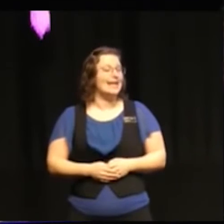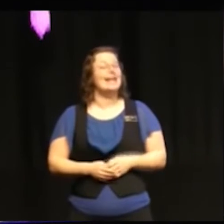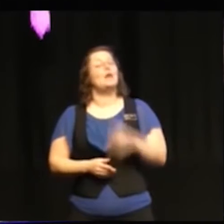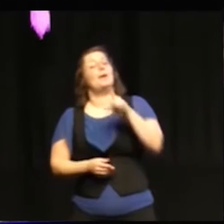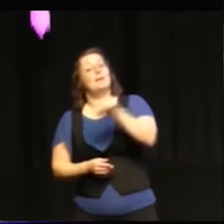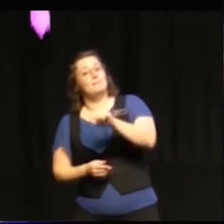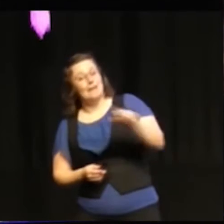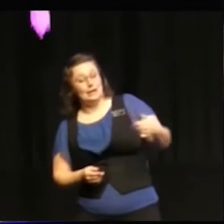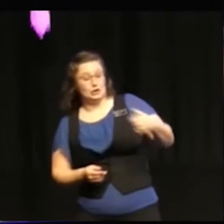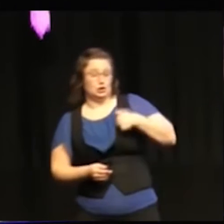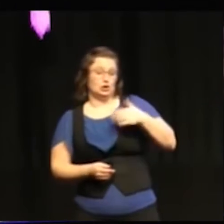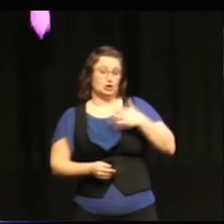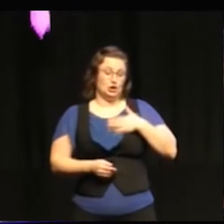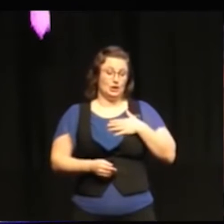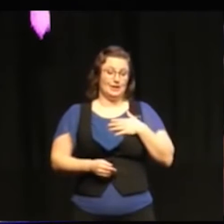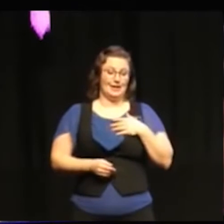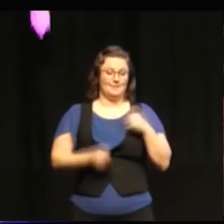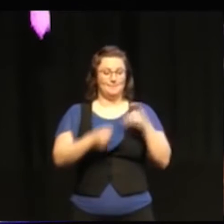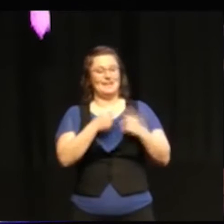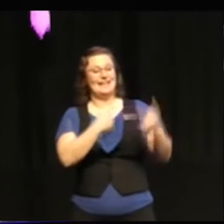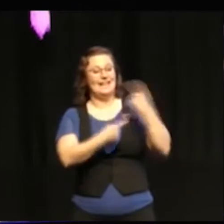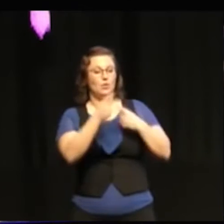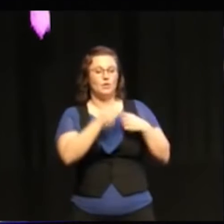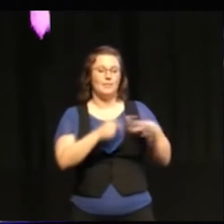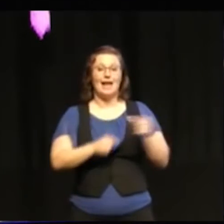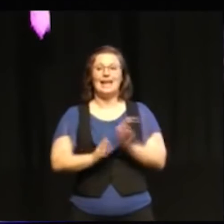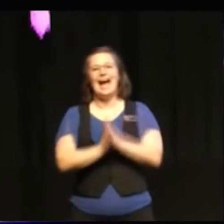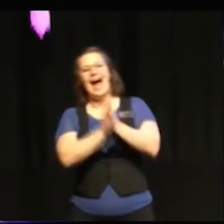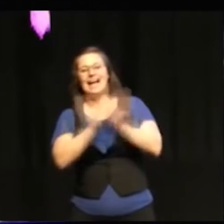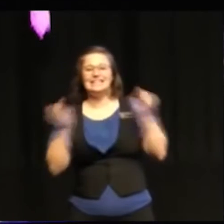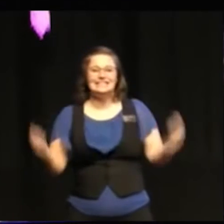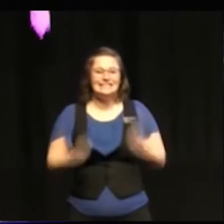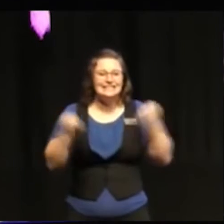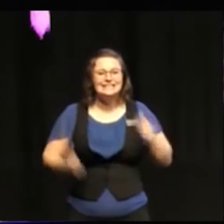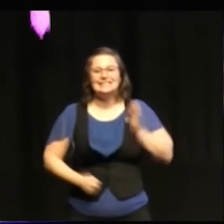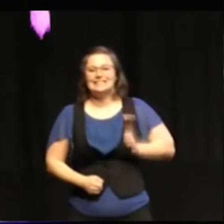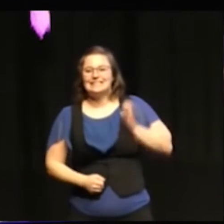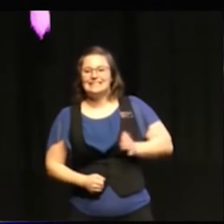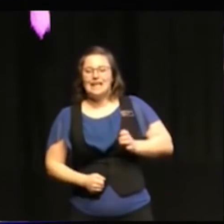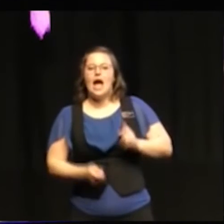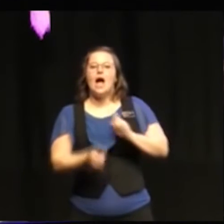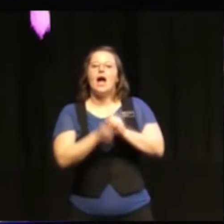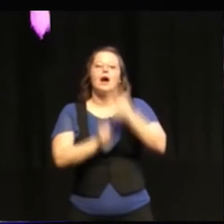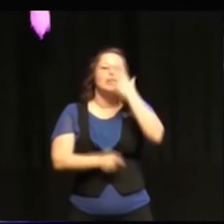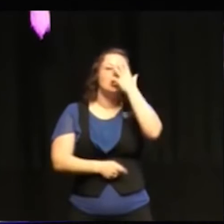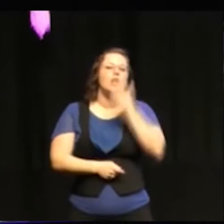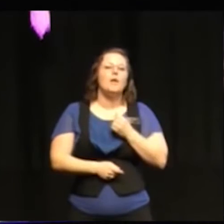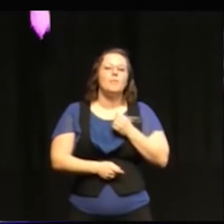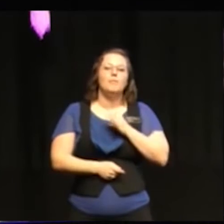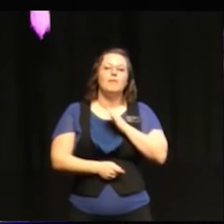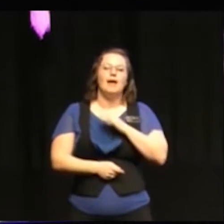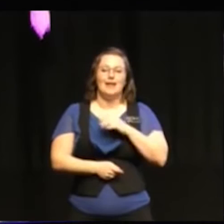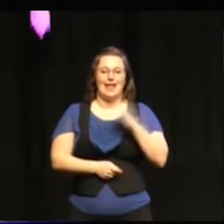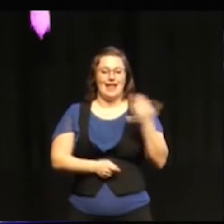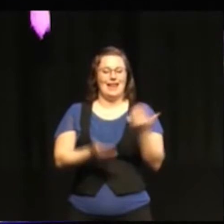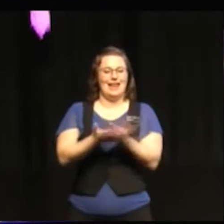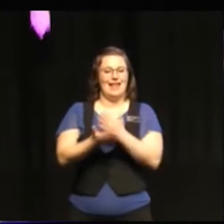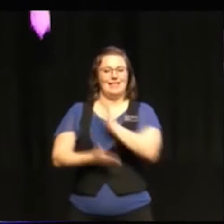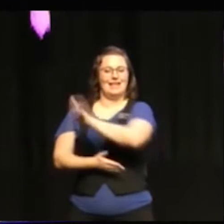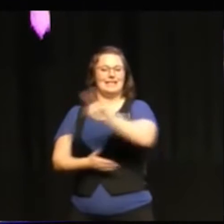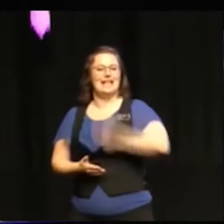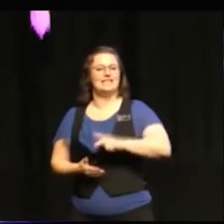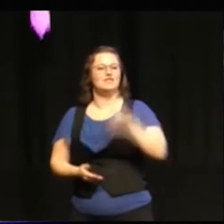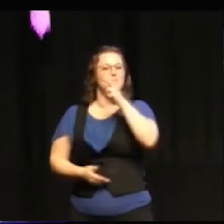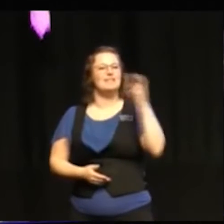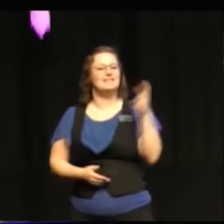tycker jag att i diskussionen med all den här entusiasmen så kanske man tappar bort det perspektivet. Så det är väldigt, väldigt viktigt